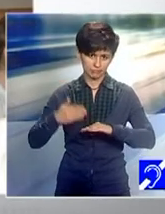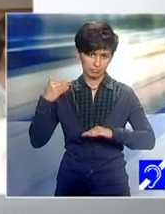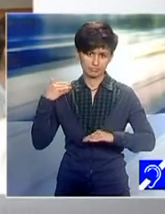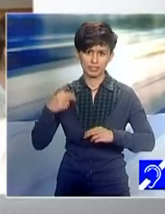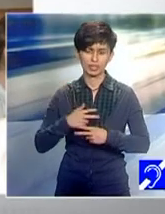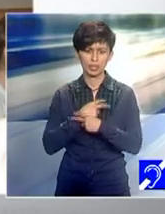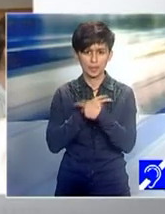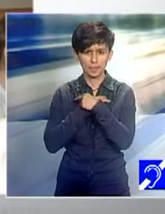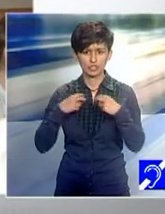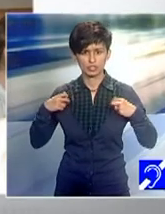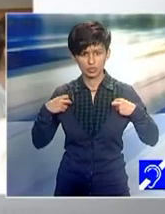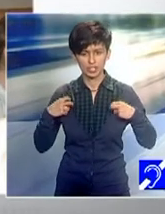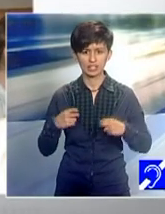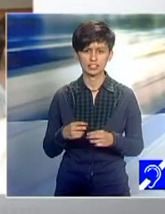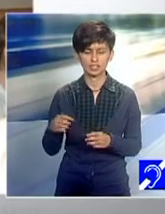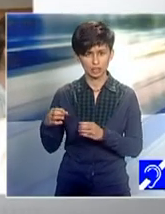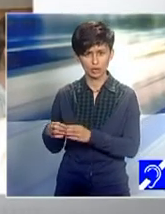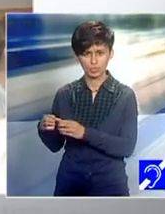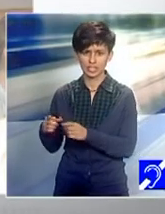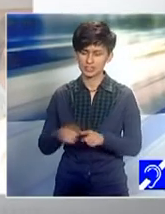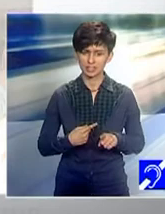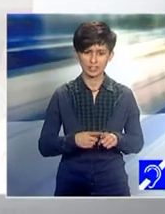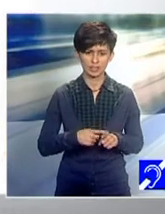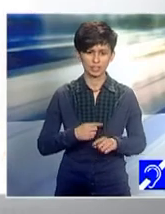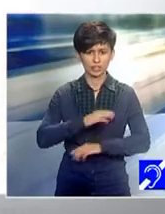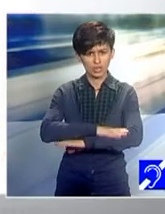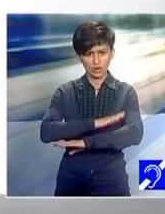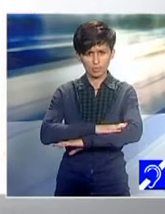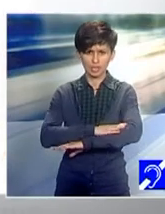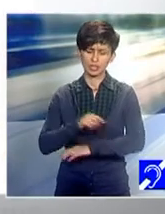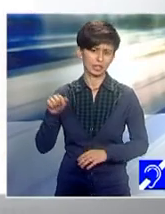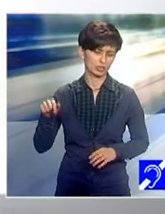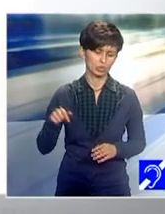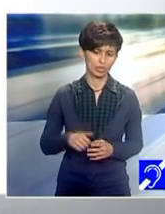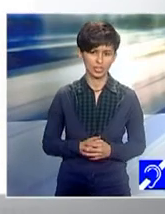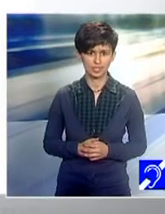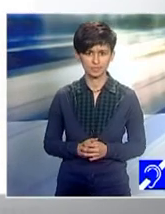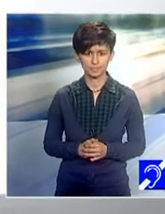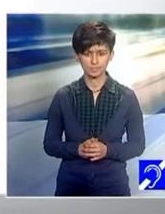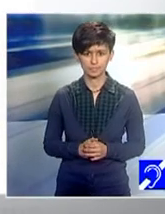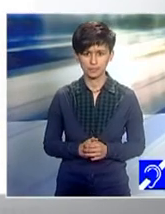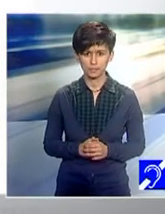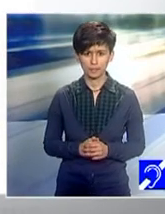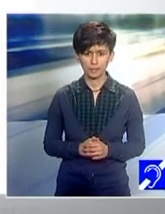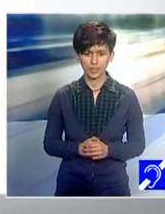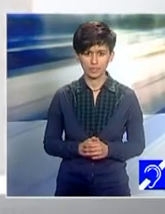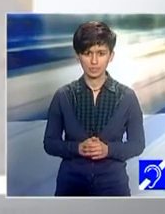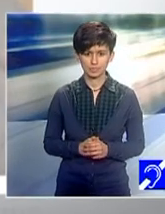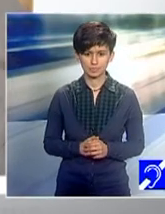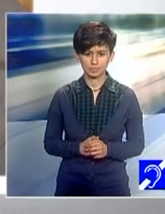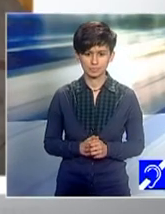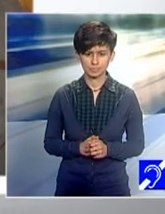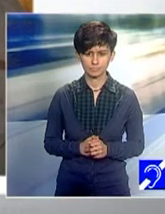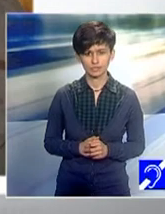despre, mă rog, comportamentul lor și așa. Și atunci, când am fost la ei, cu ocazia